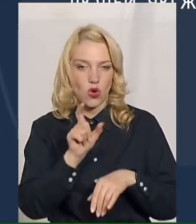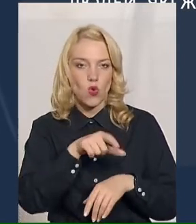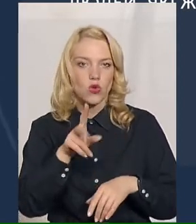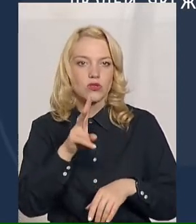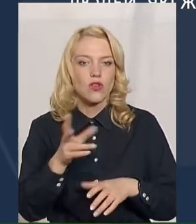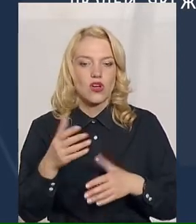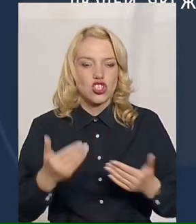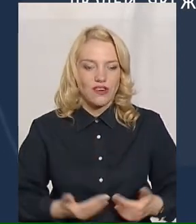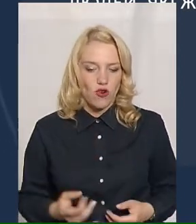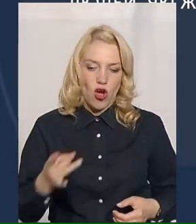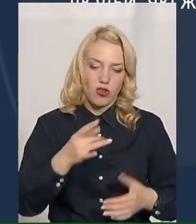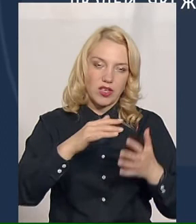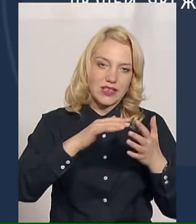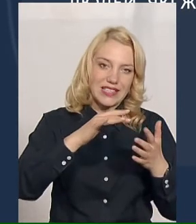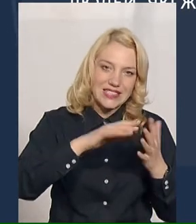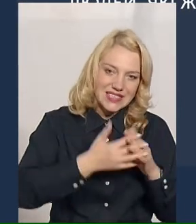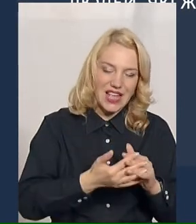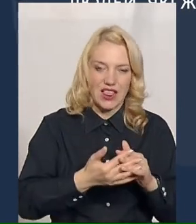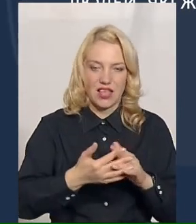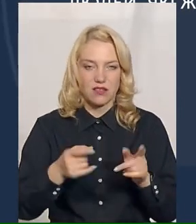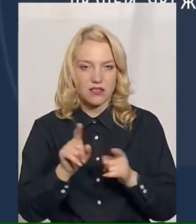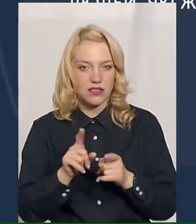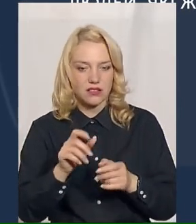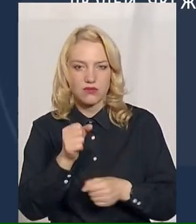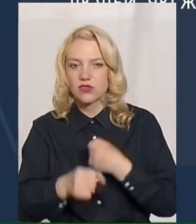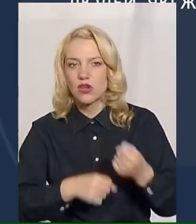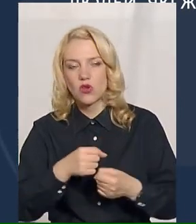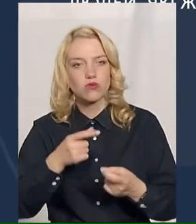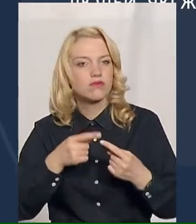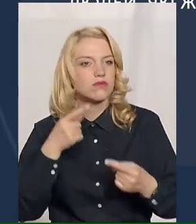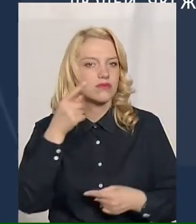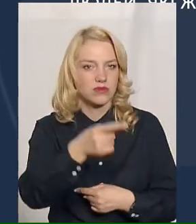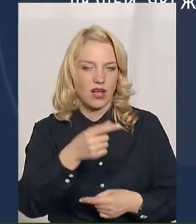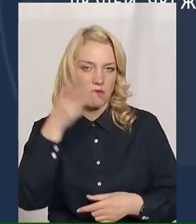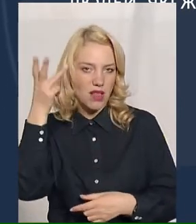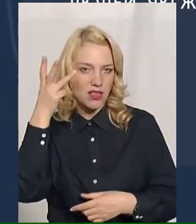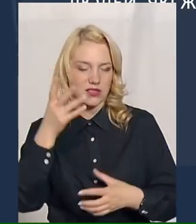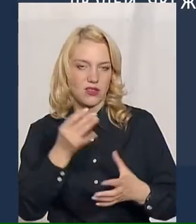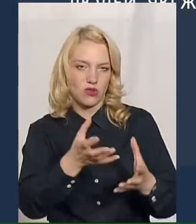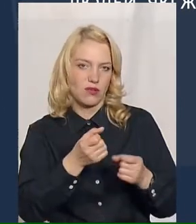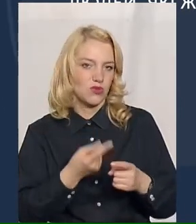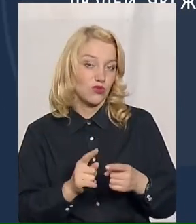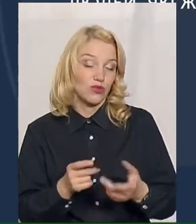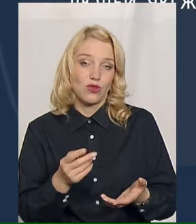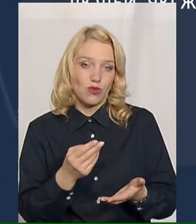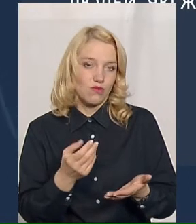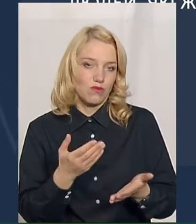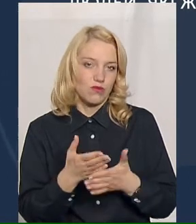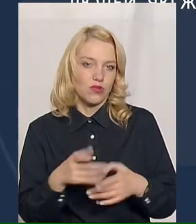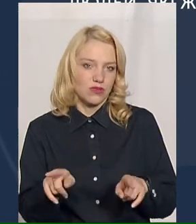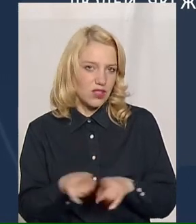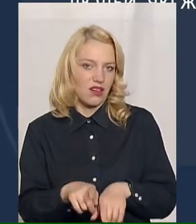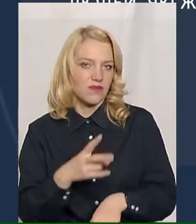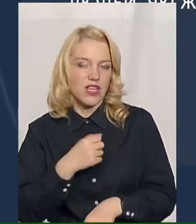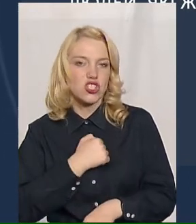районних центрах, в селах районних центрів, доїжджати до Хмельницького і отримувати цю допомогу. Ну, отак от, на жаль.